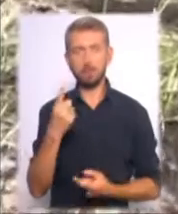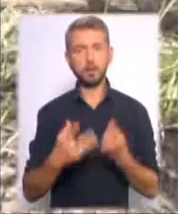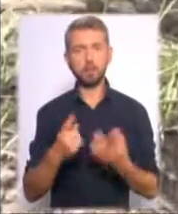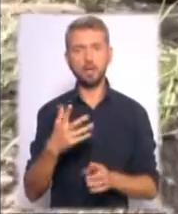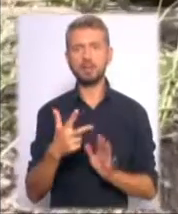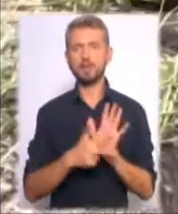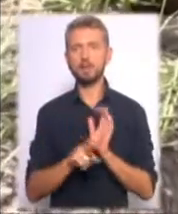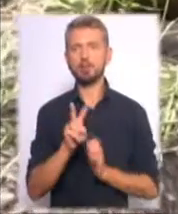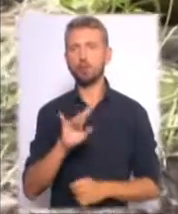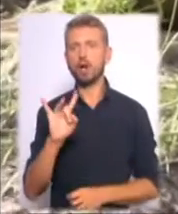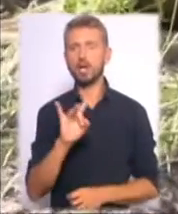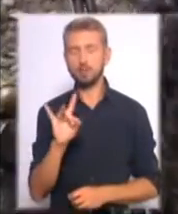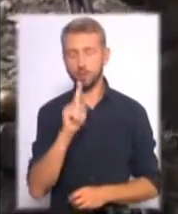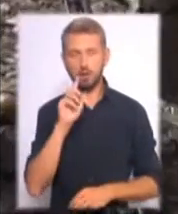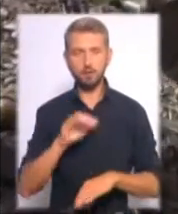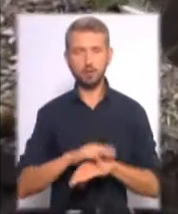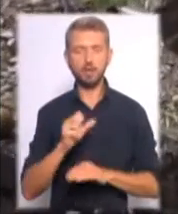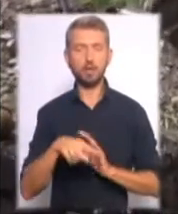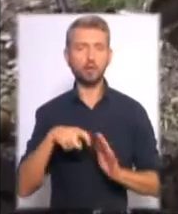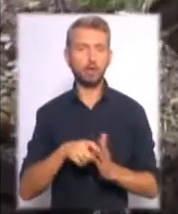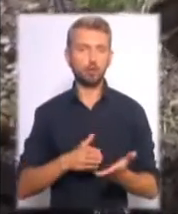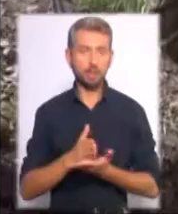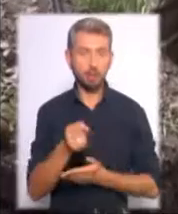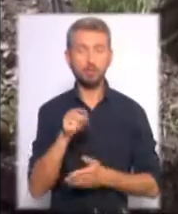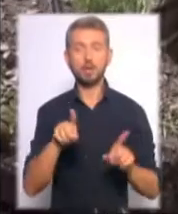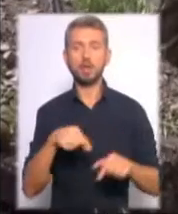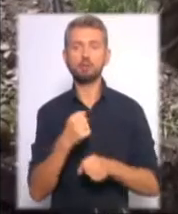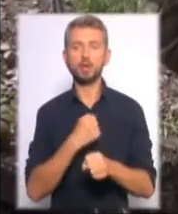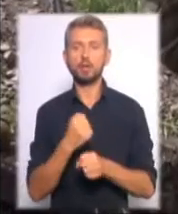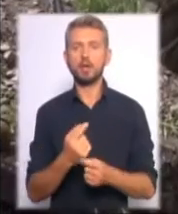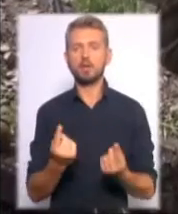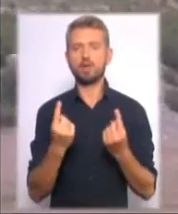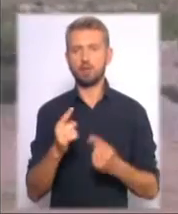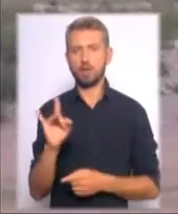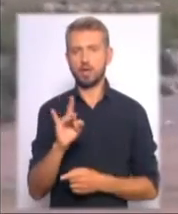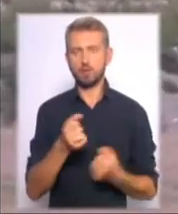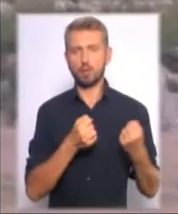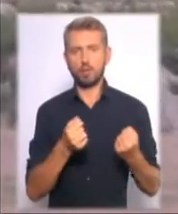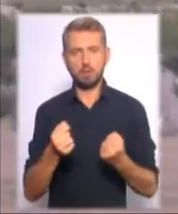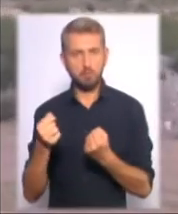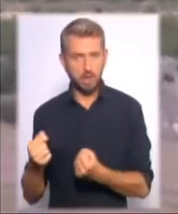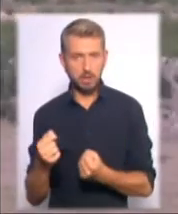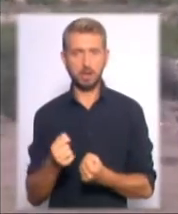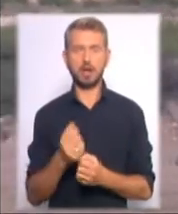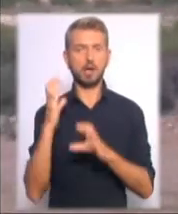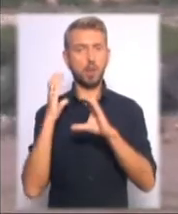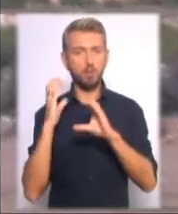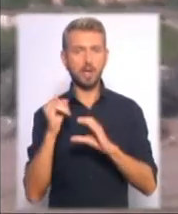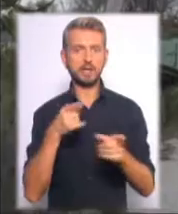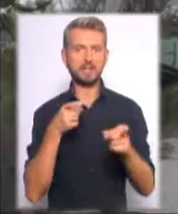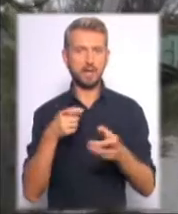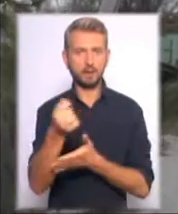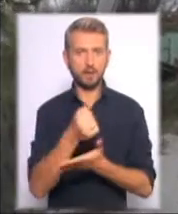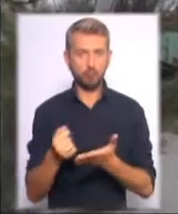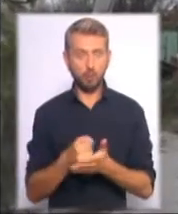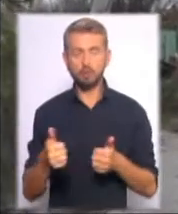калібру зафіксували на Донецькому напрямку. Там працювали також ворожі великокаліберні кулемети, гранатомети та стрілецька зброя. Поблизу